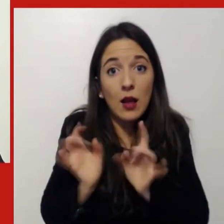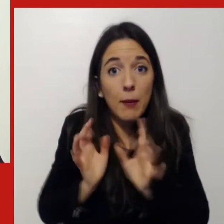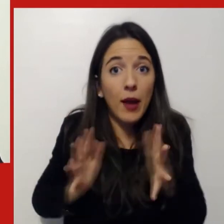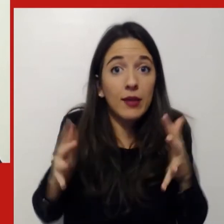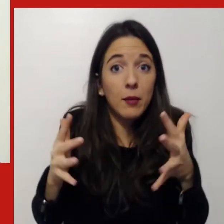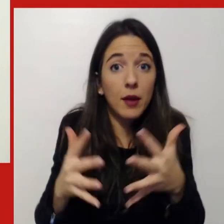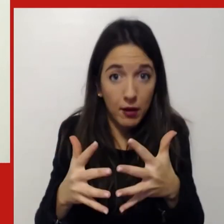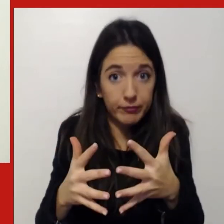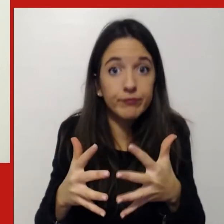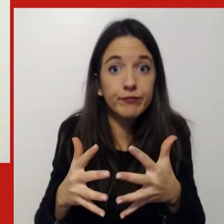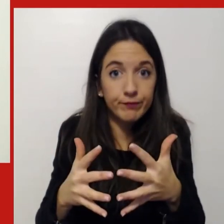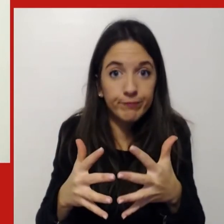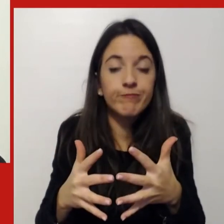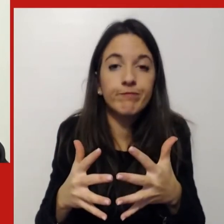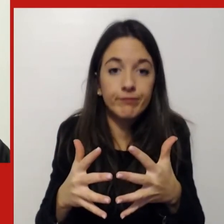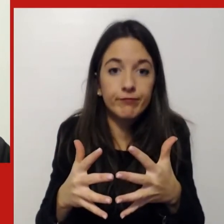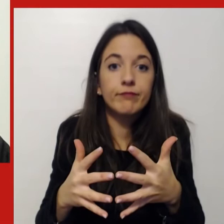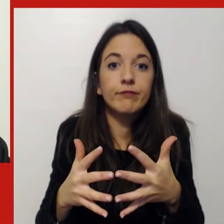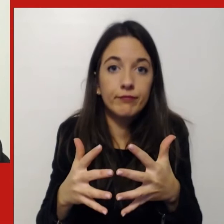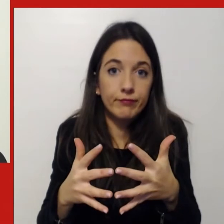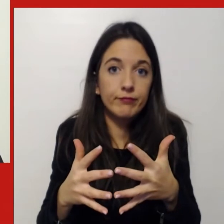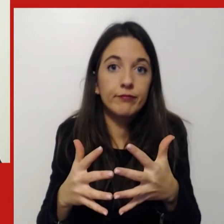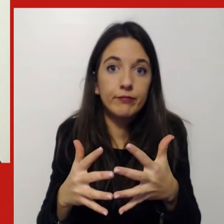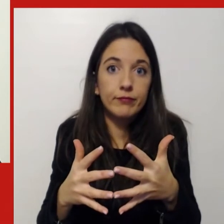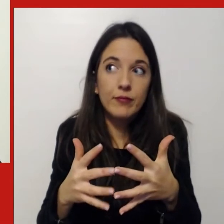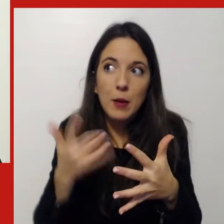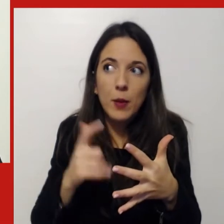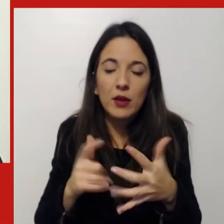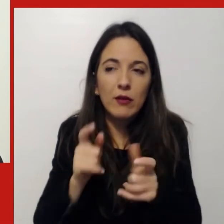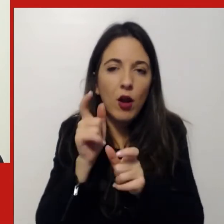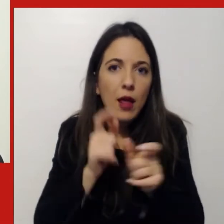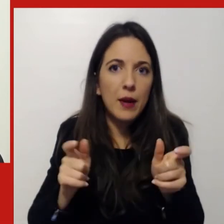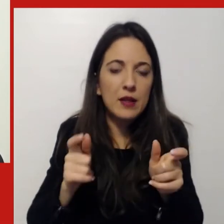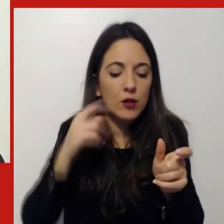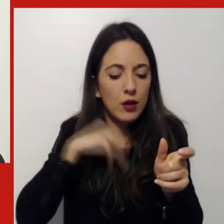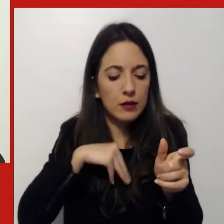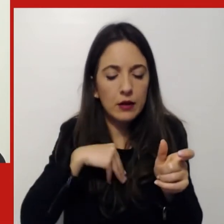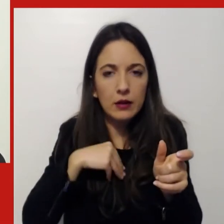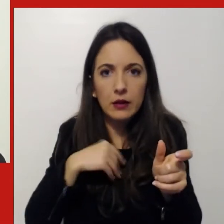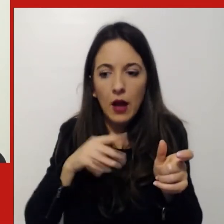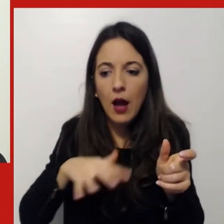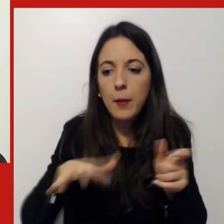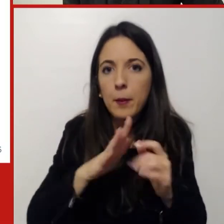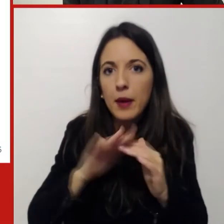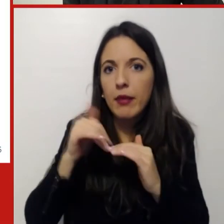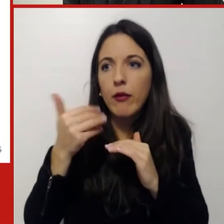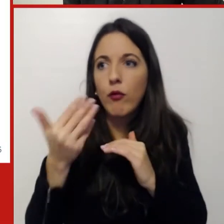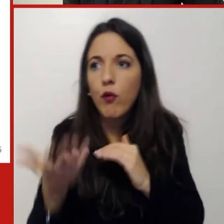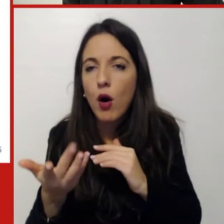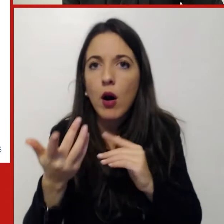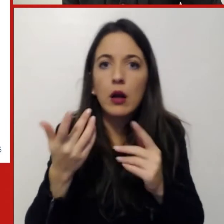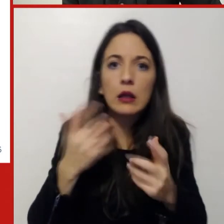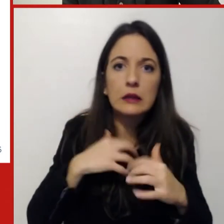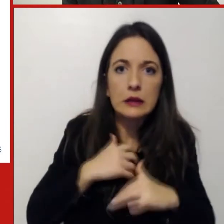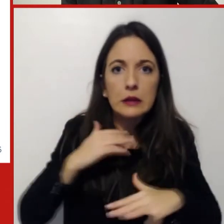competizione nuova e anche una forte incertezza a livello ambientale. Detto questo, sicuramente